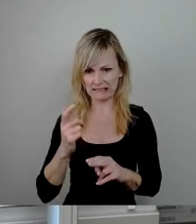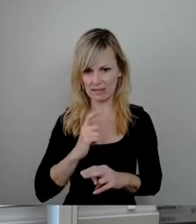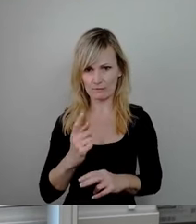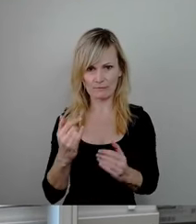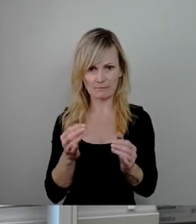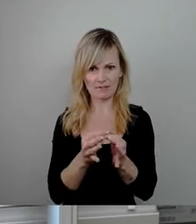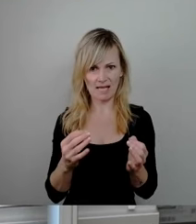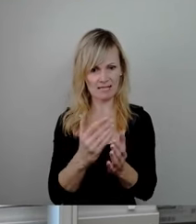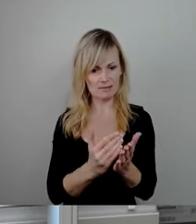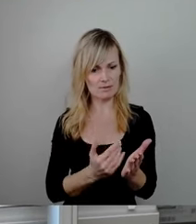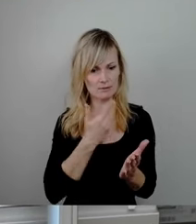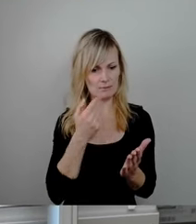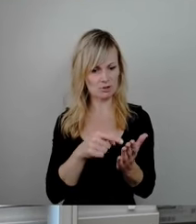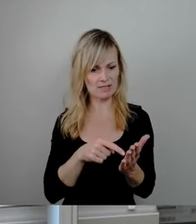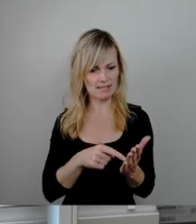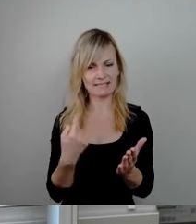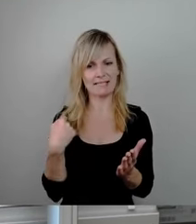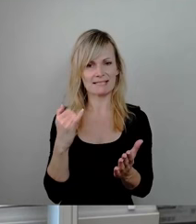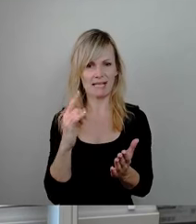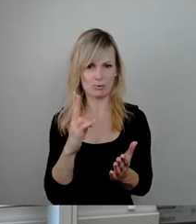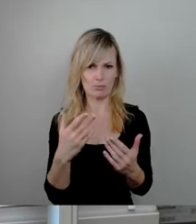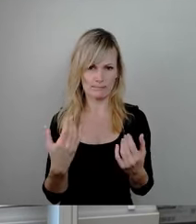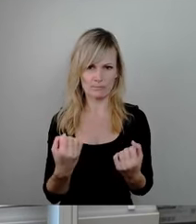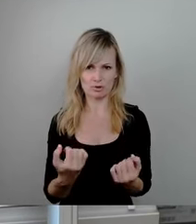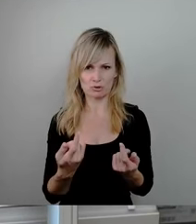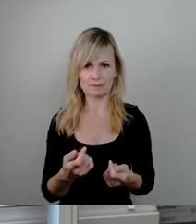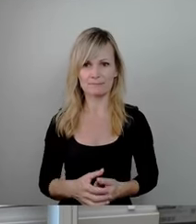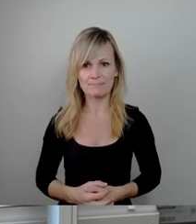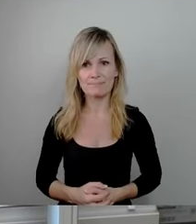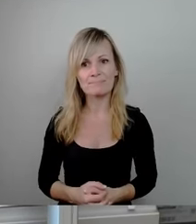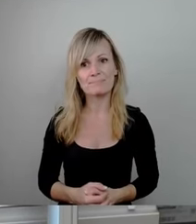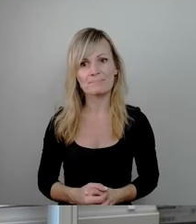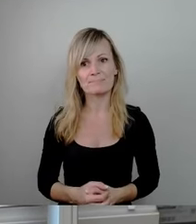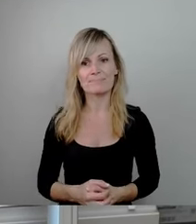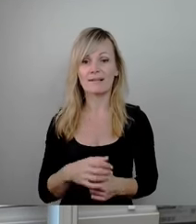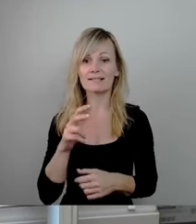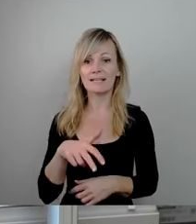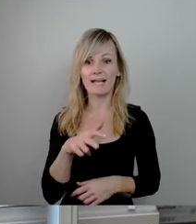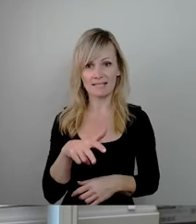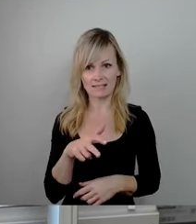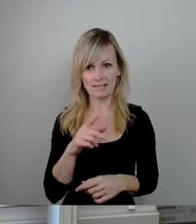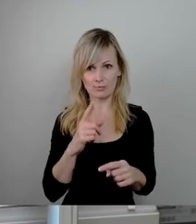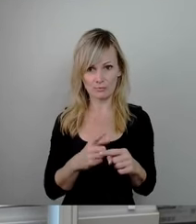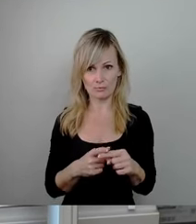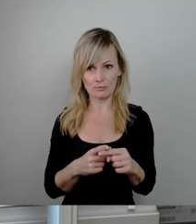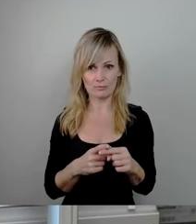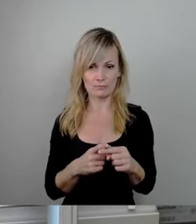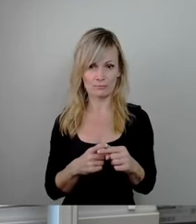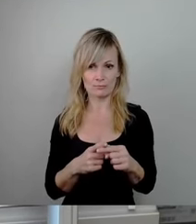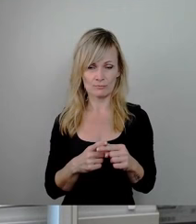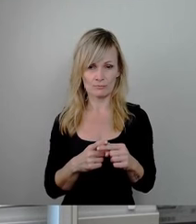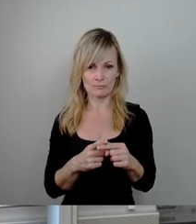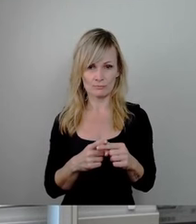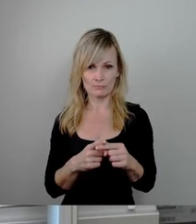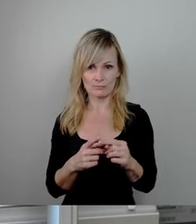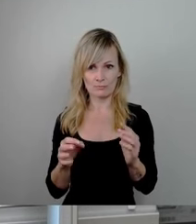das jetzt nie verzeichnet gewesen. Das stimmt, wir hatten gestern gesagt 13 und der